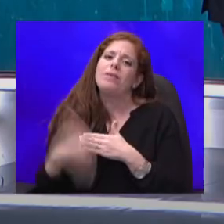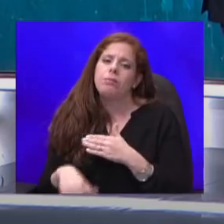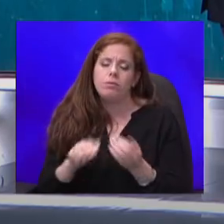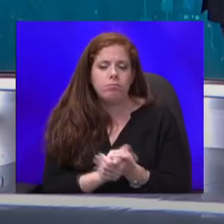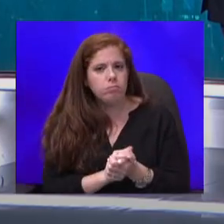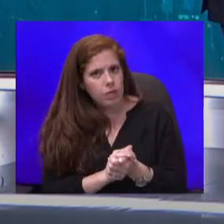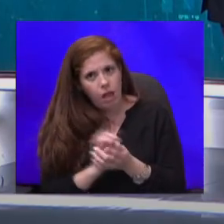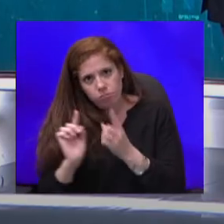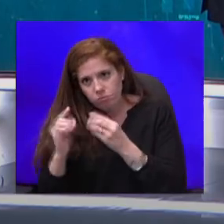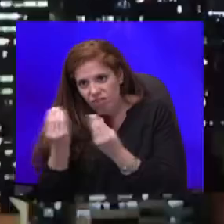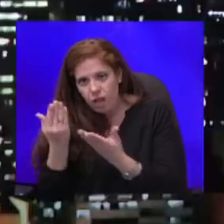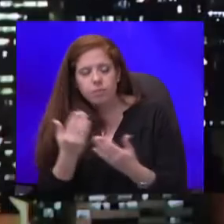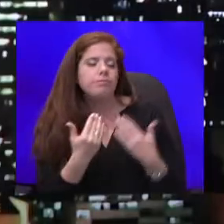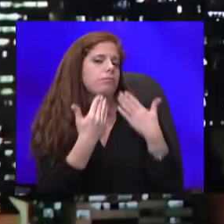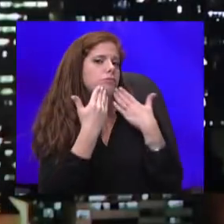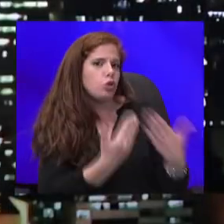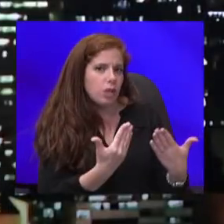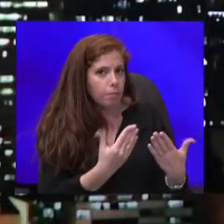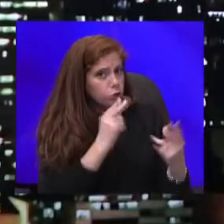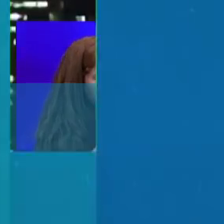של חברת שירבי, תודה רבה שדיברתי איתנו. תודה, שאול.